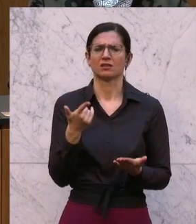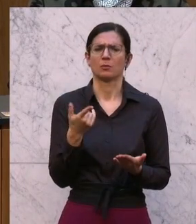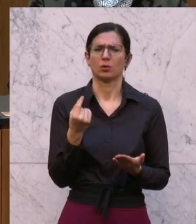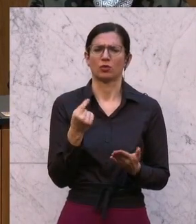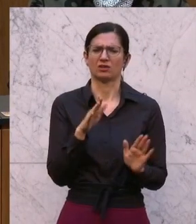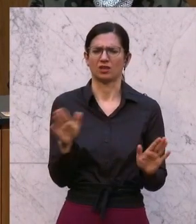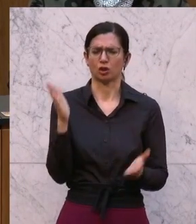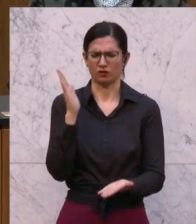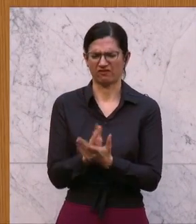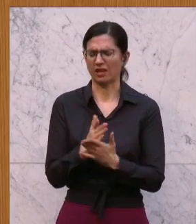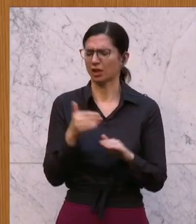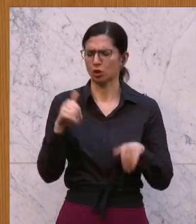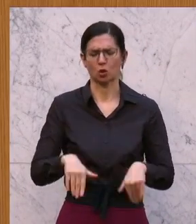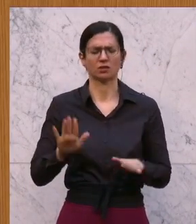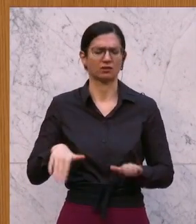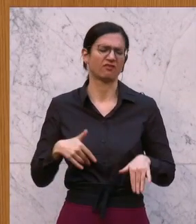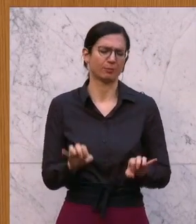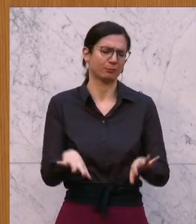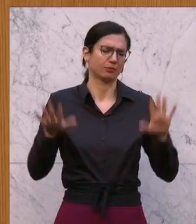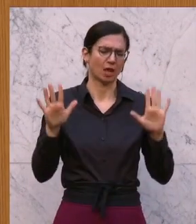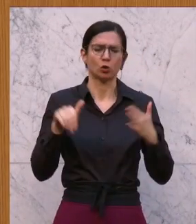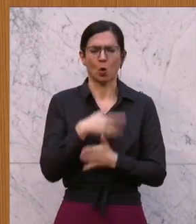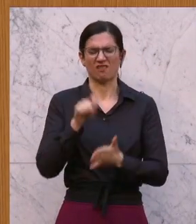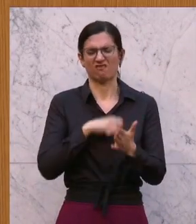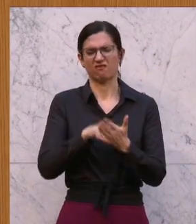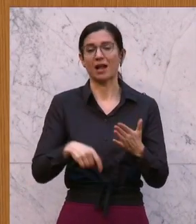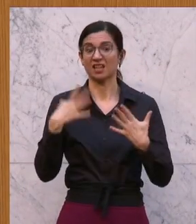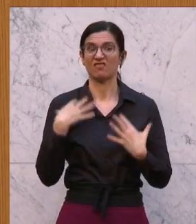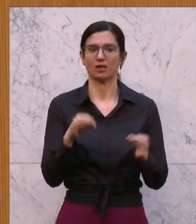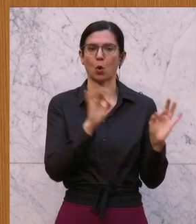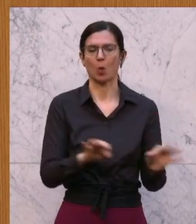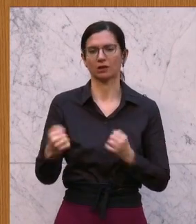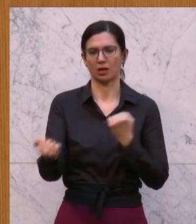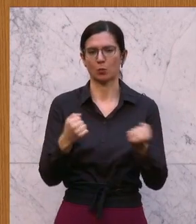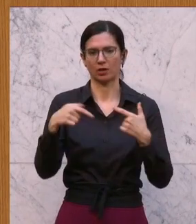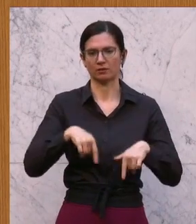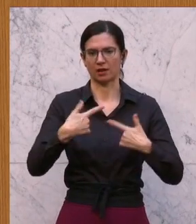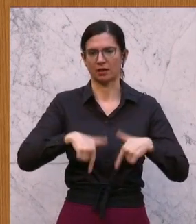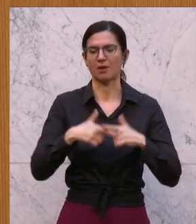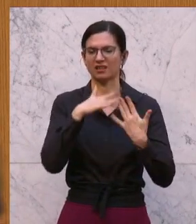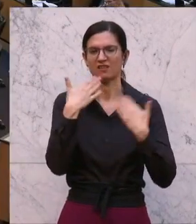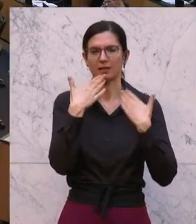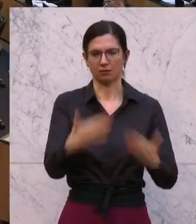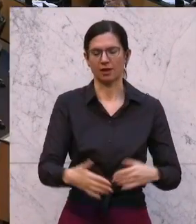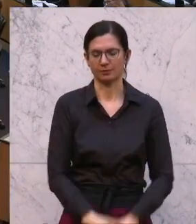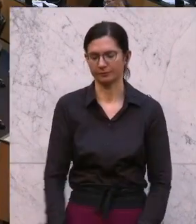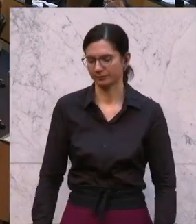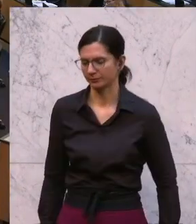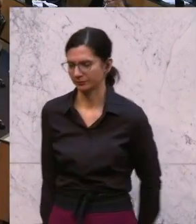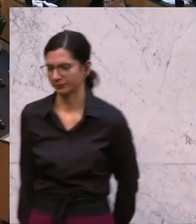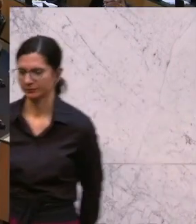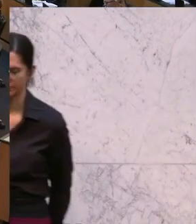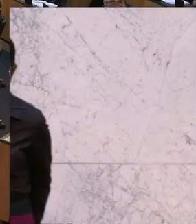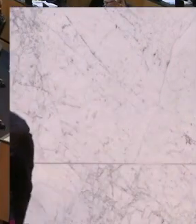Eigentlich sollten Sie abdanken. Wir bräuchten Neuwahlen. Dann hätten wir wieder eine ordentliche Politik in diesem Land. Vielen Dank. Dank.